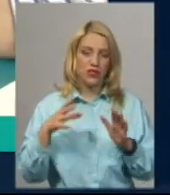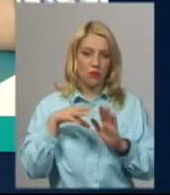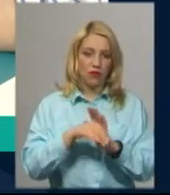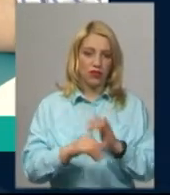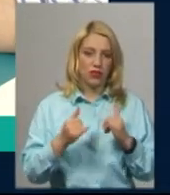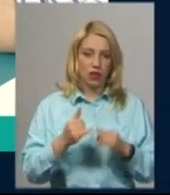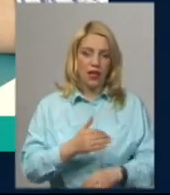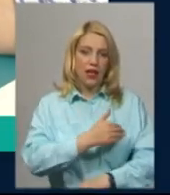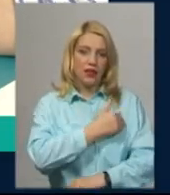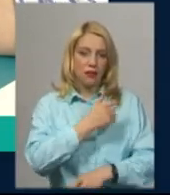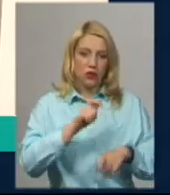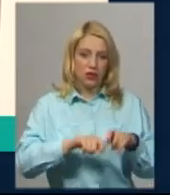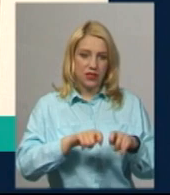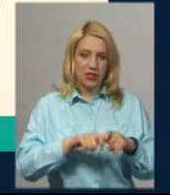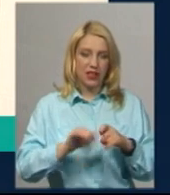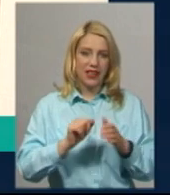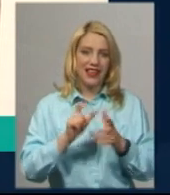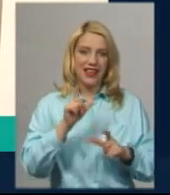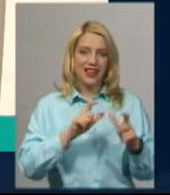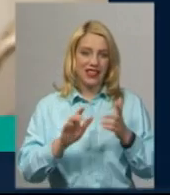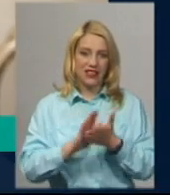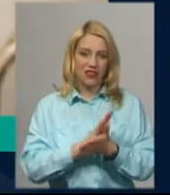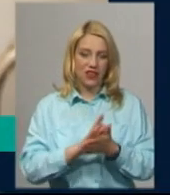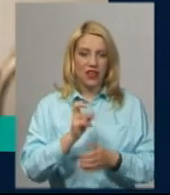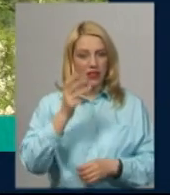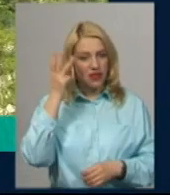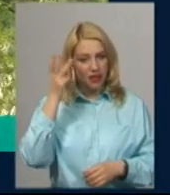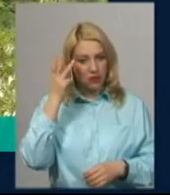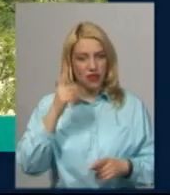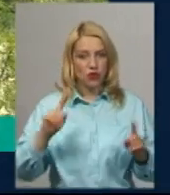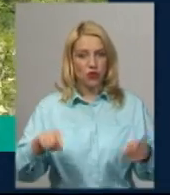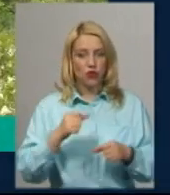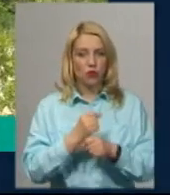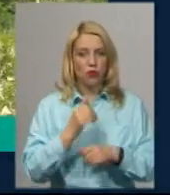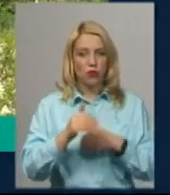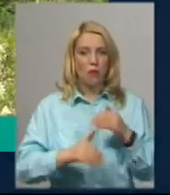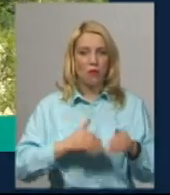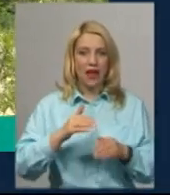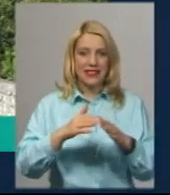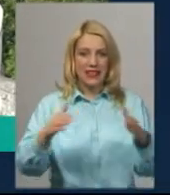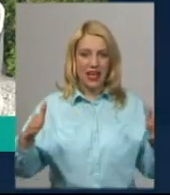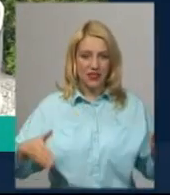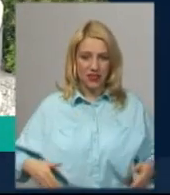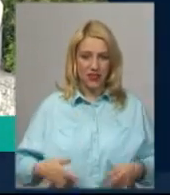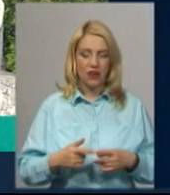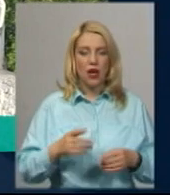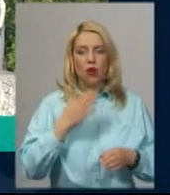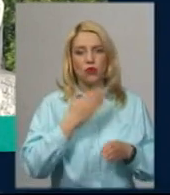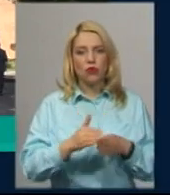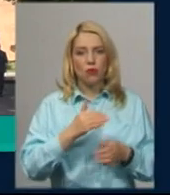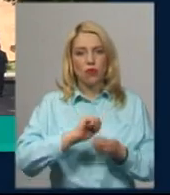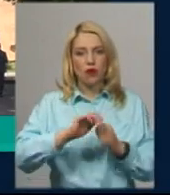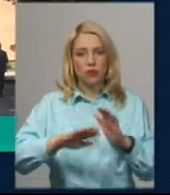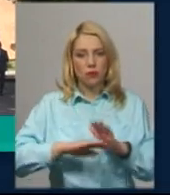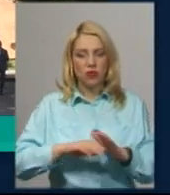скринінг та дезінфектори на вході. На Хмельниччині відновили роботу басейни. У Кам'янці-Подільському поступово відновлюється туристична галузь.